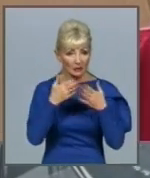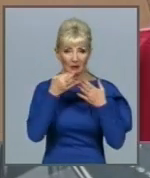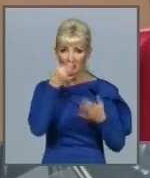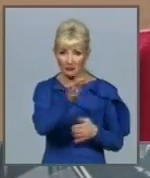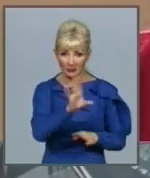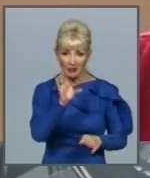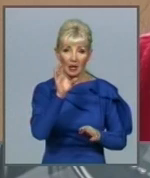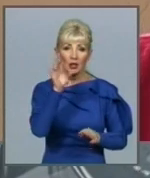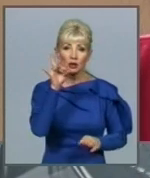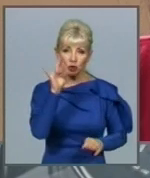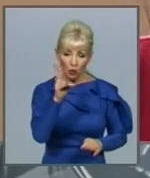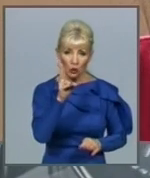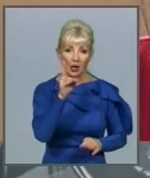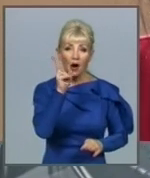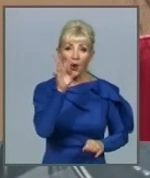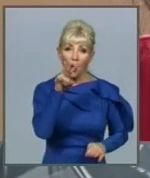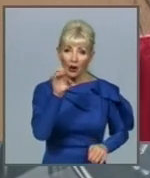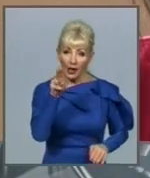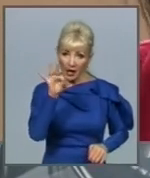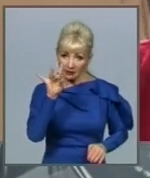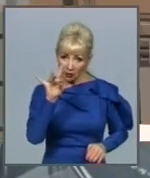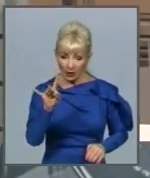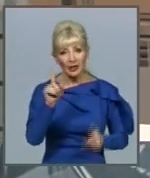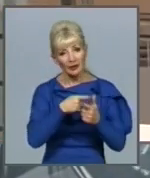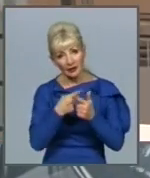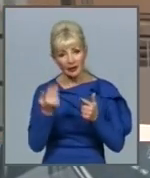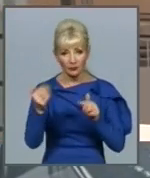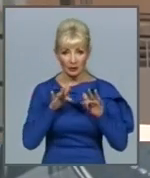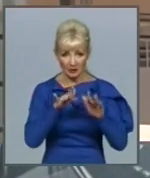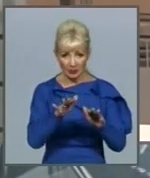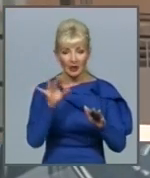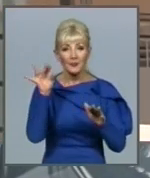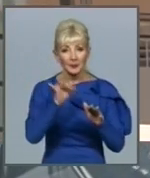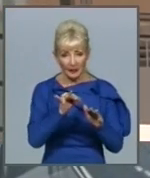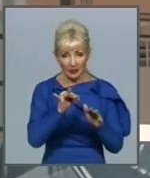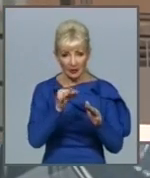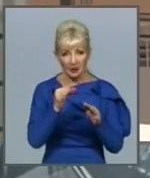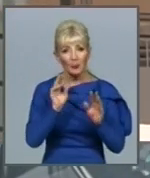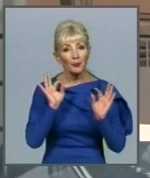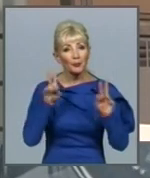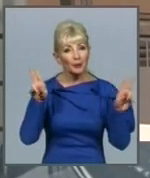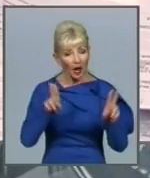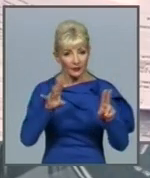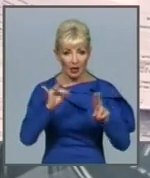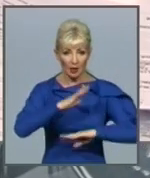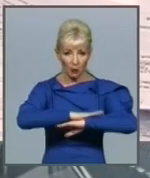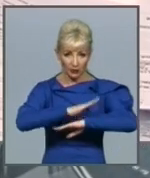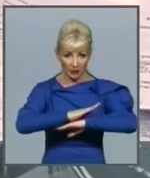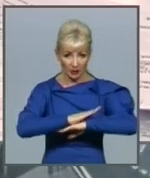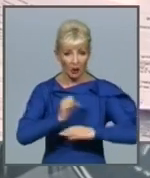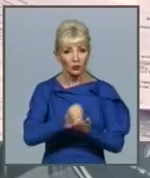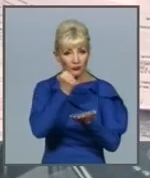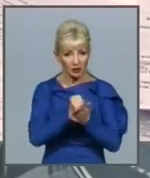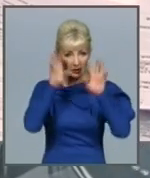діяльність» та не врегульовує повноваження і правила поведінки таких компаній. Ухвалення закону допоможе уникнути порушень прав